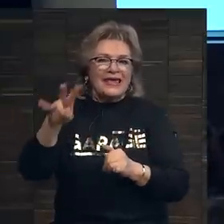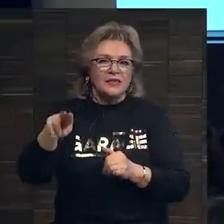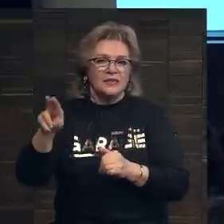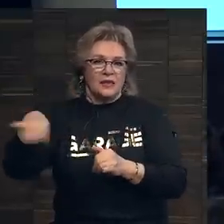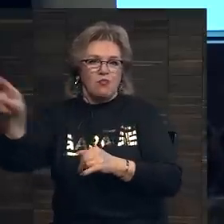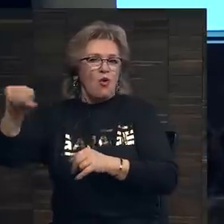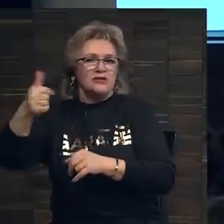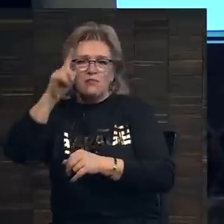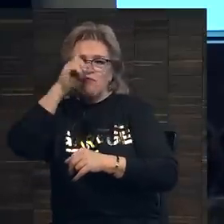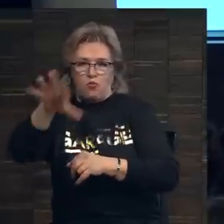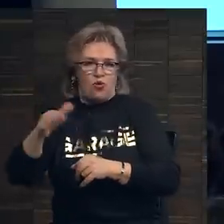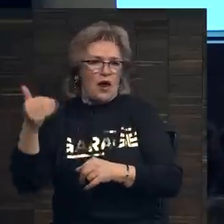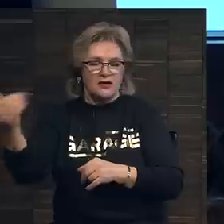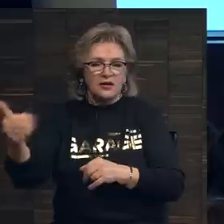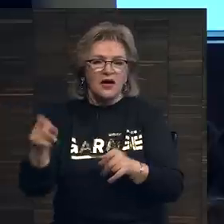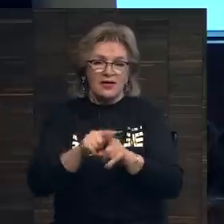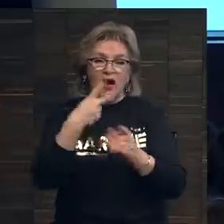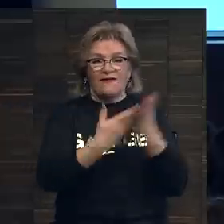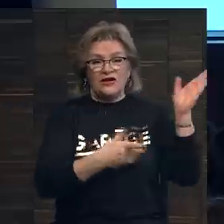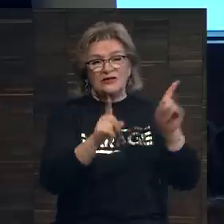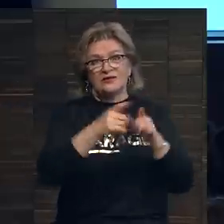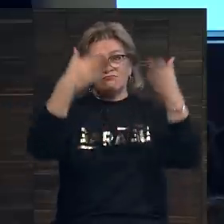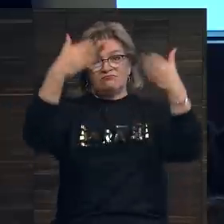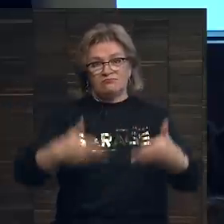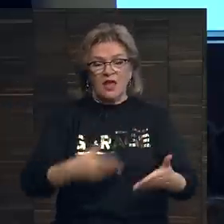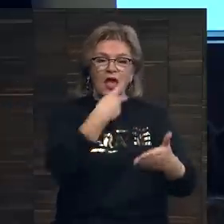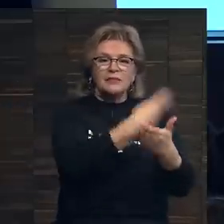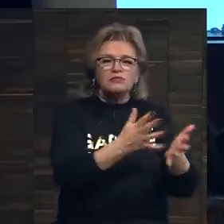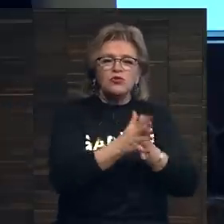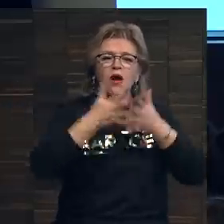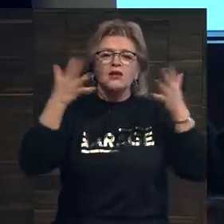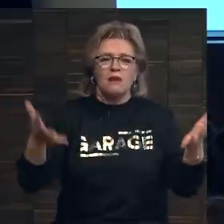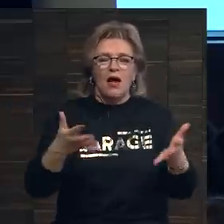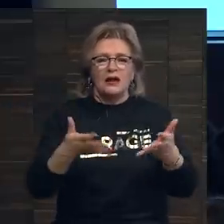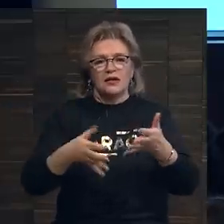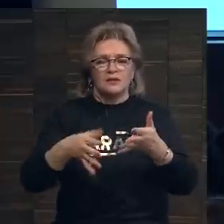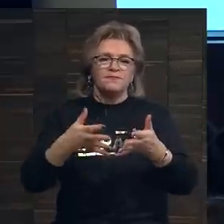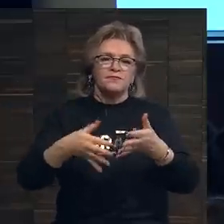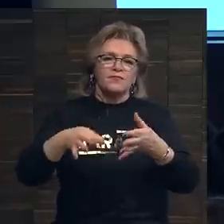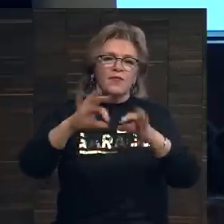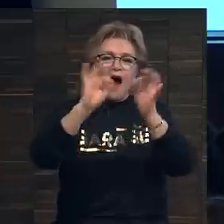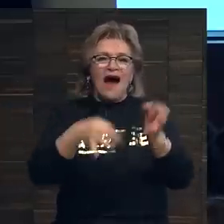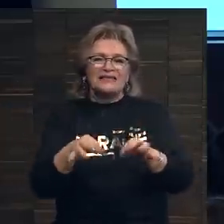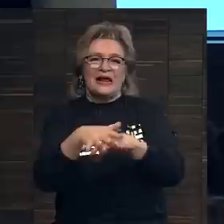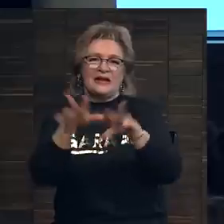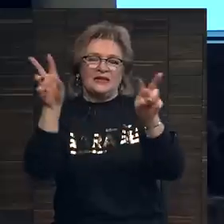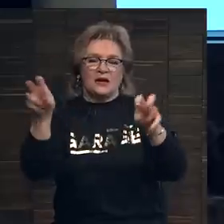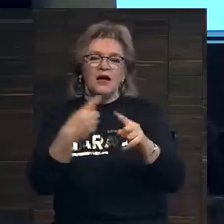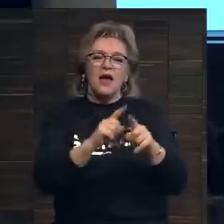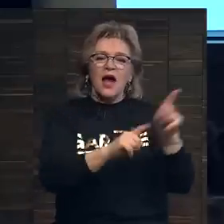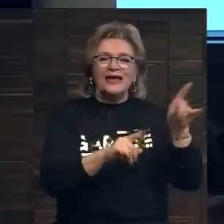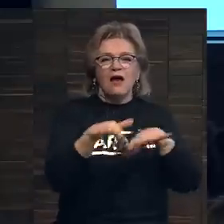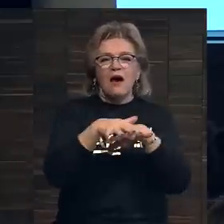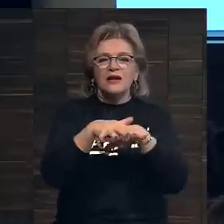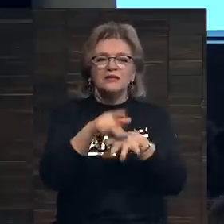– один из самых популярных. Так выглядит наш пейзаж. Давайте посмотрим на глобальный арт-рынок. Это